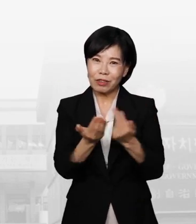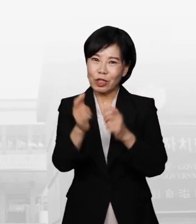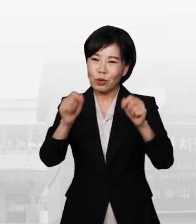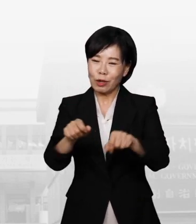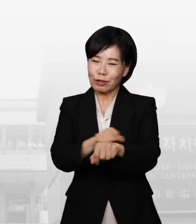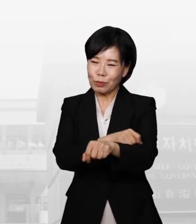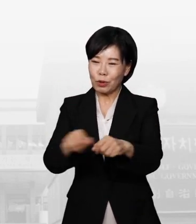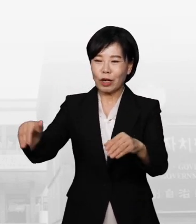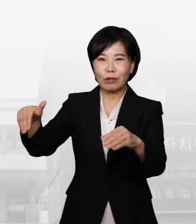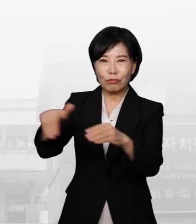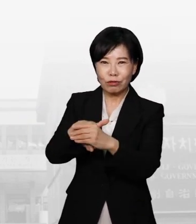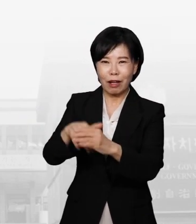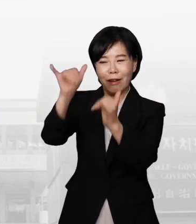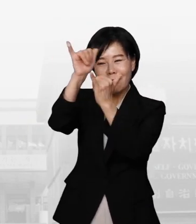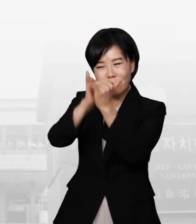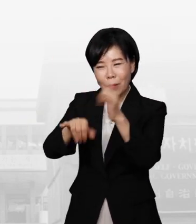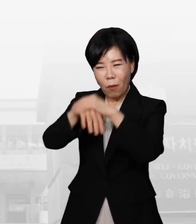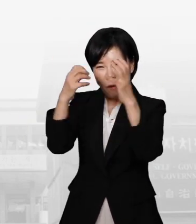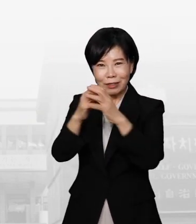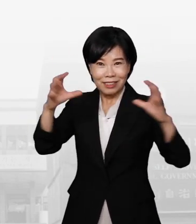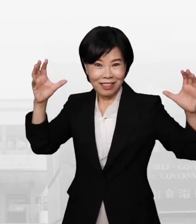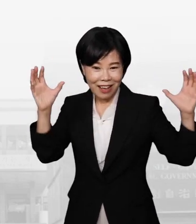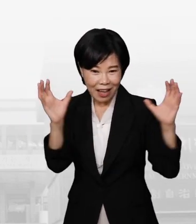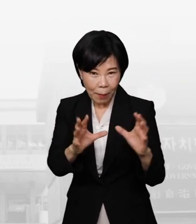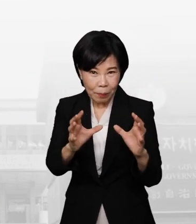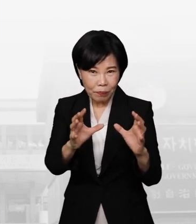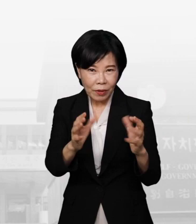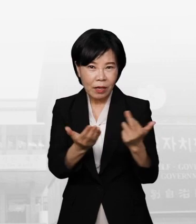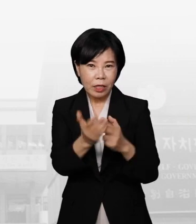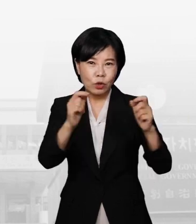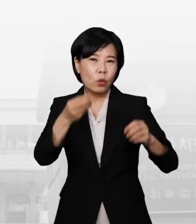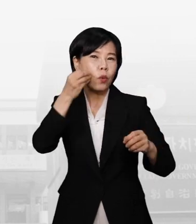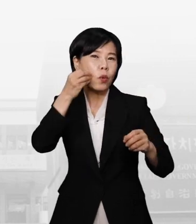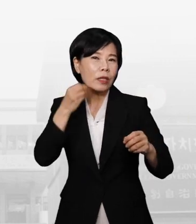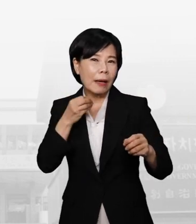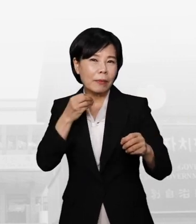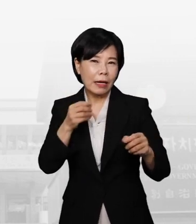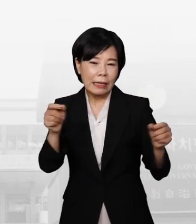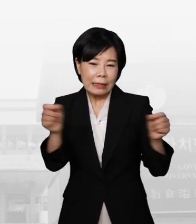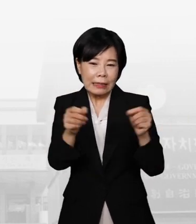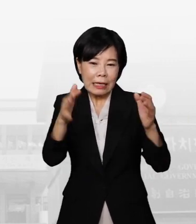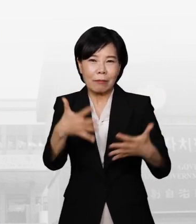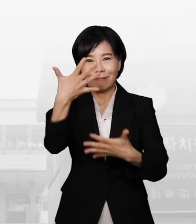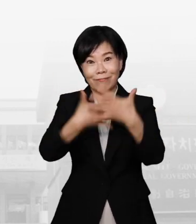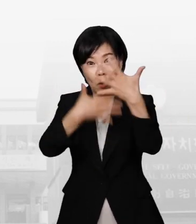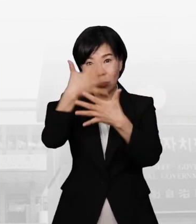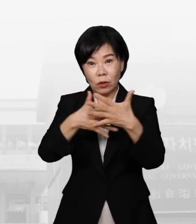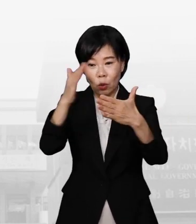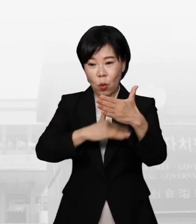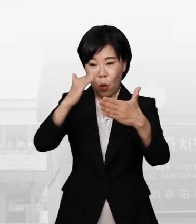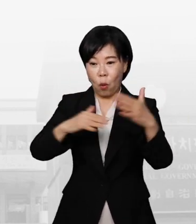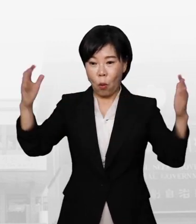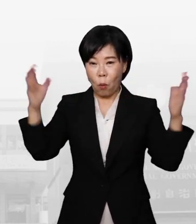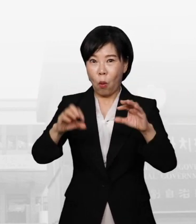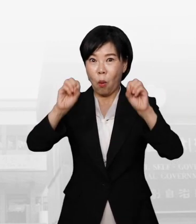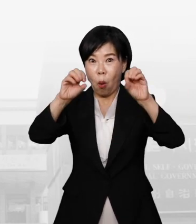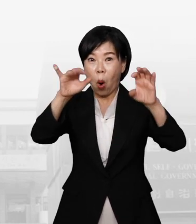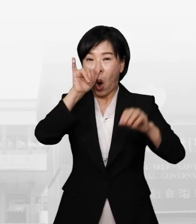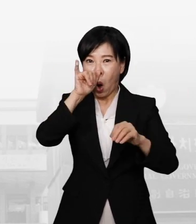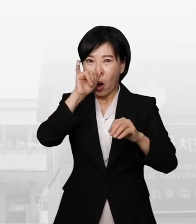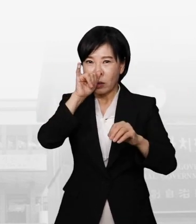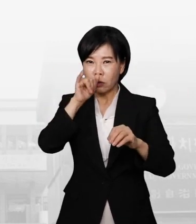제주의 특별한 문화부터 역사까지 모든 것을 담을 수 있는 제주는 탐나 쇼폼 영상 공모전이 진행됐는데요.